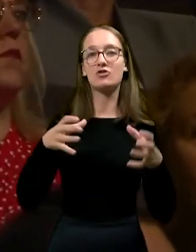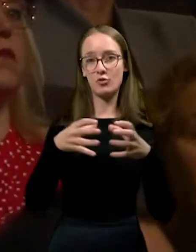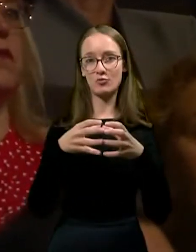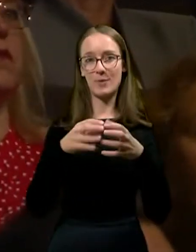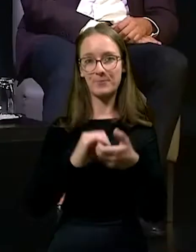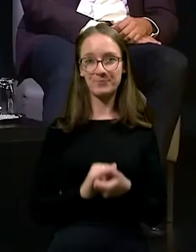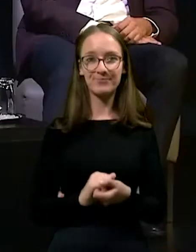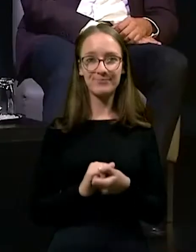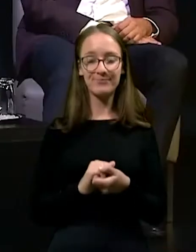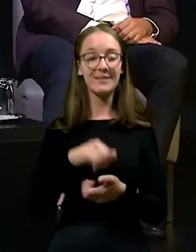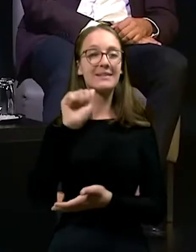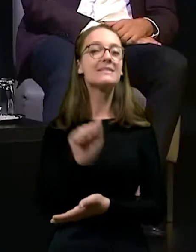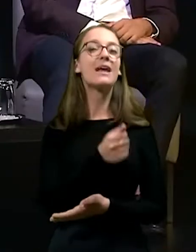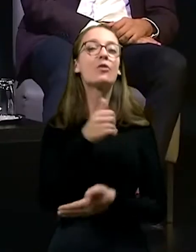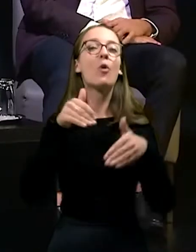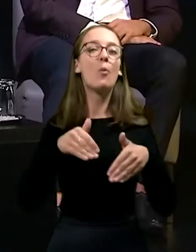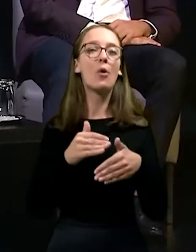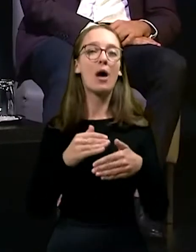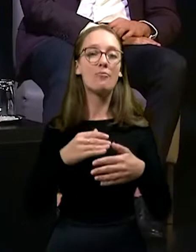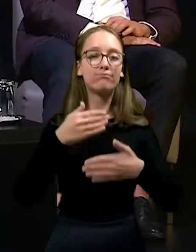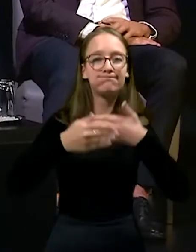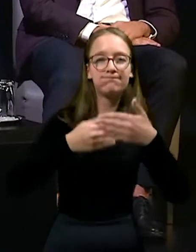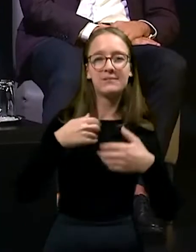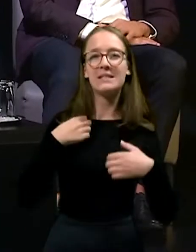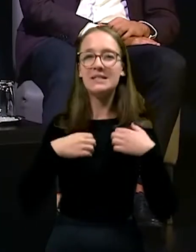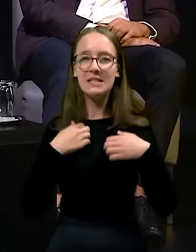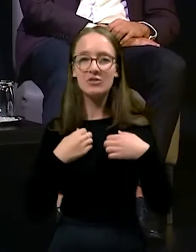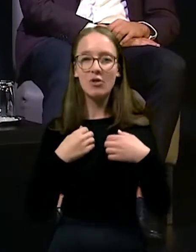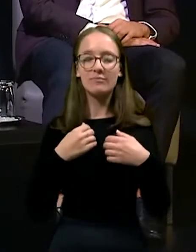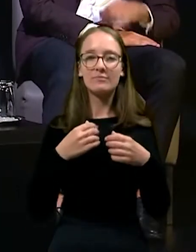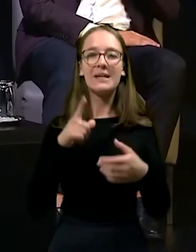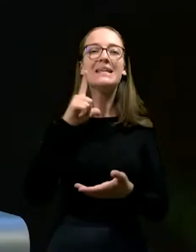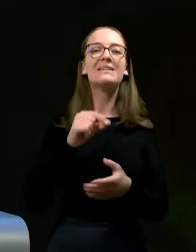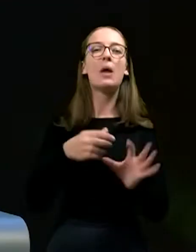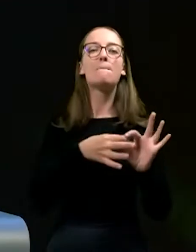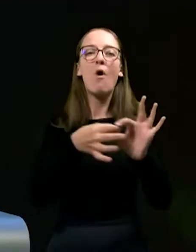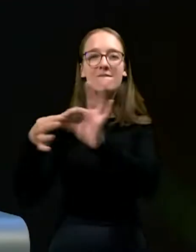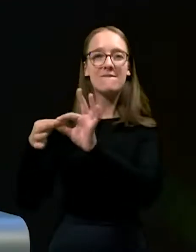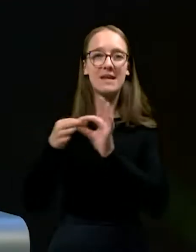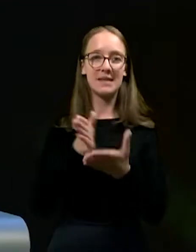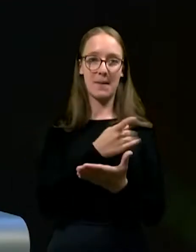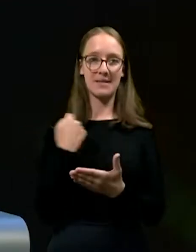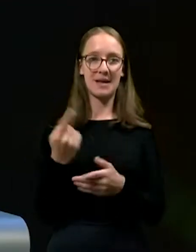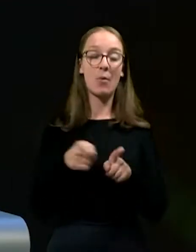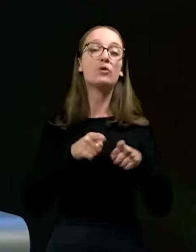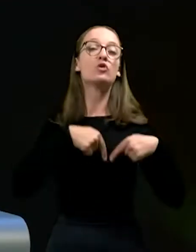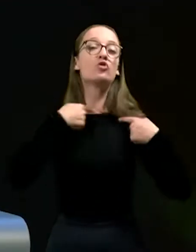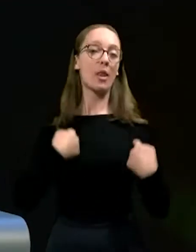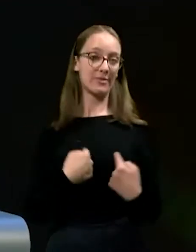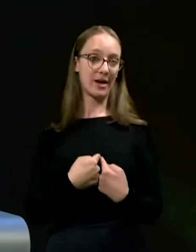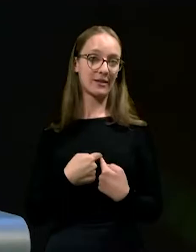Zato moramo skozi to krizo iti povezani, v bistvu in tudi solidarni.